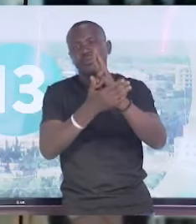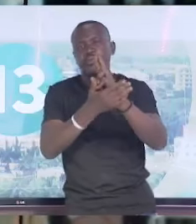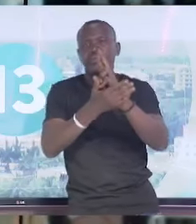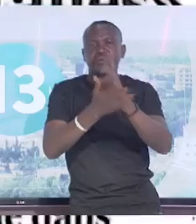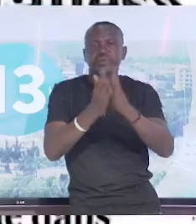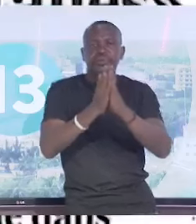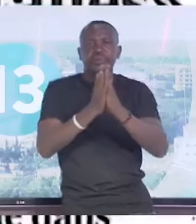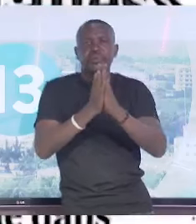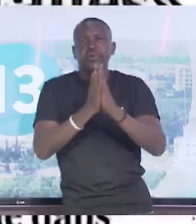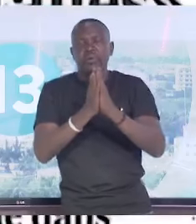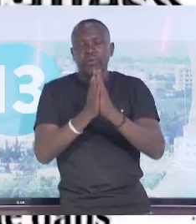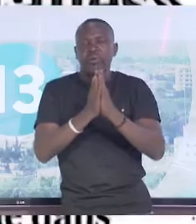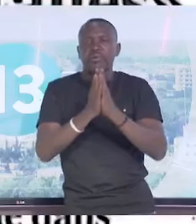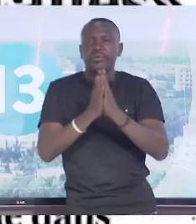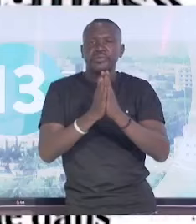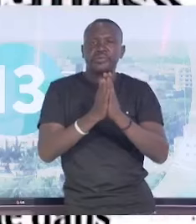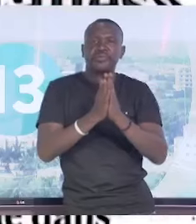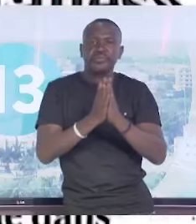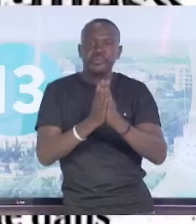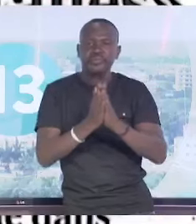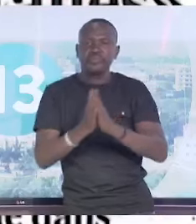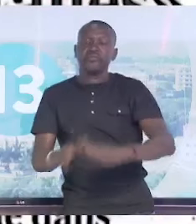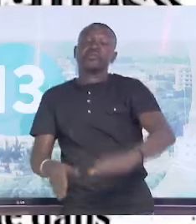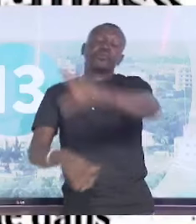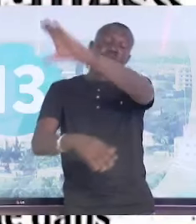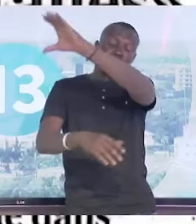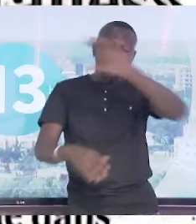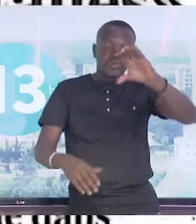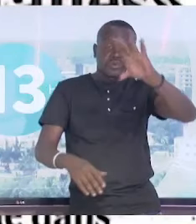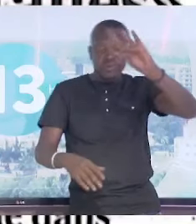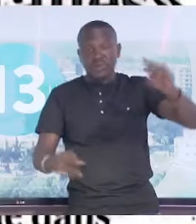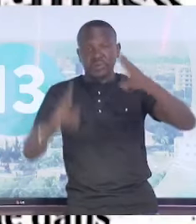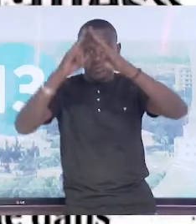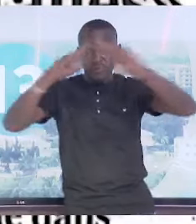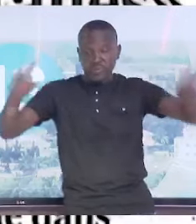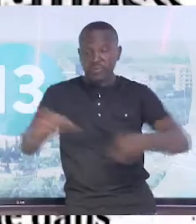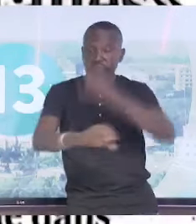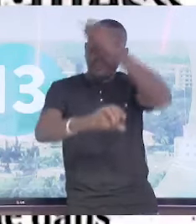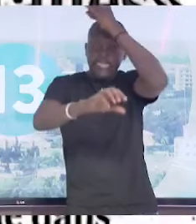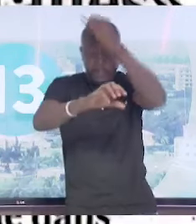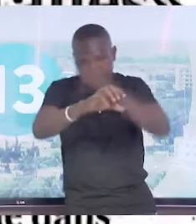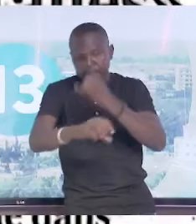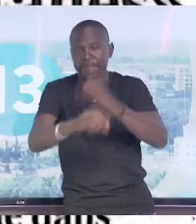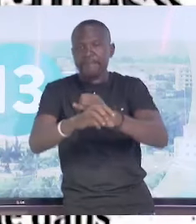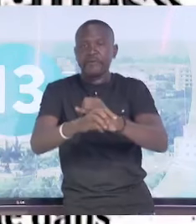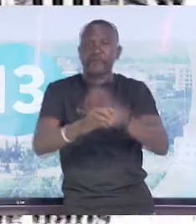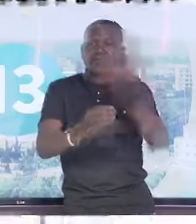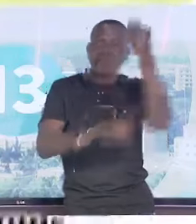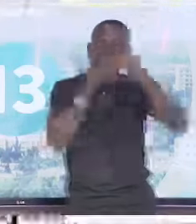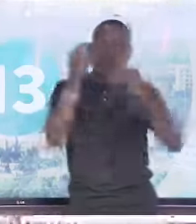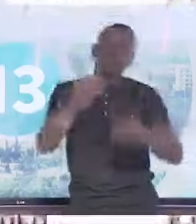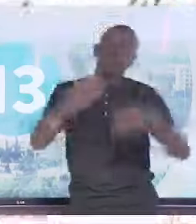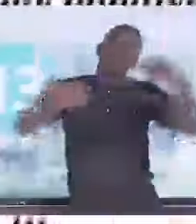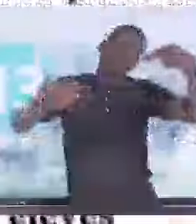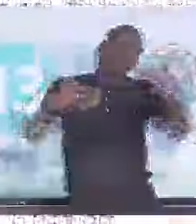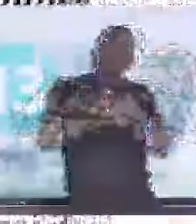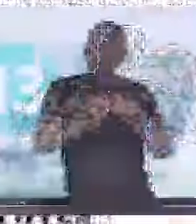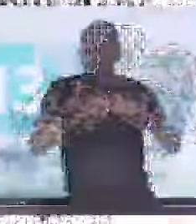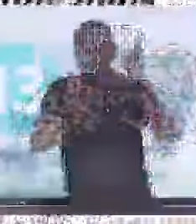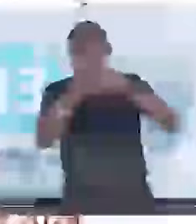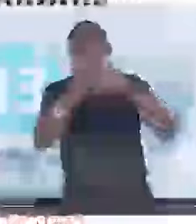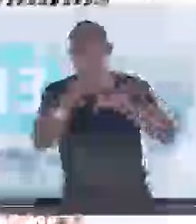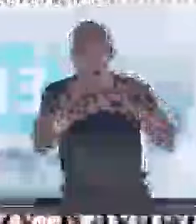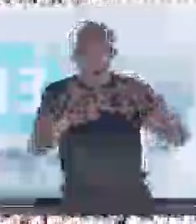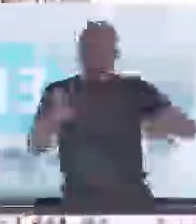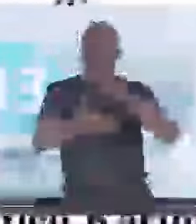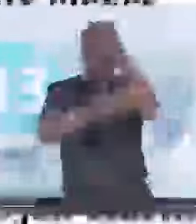Sandamba Plus de 140 villages réinstallés affichent grandement l'observateur Palgasa 1 avec une image